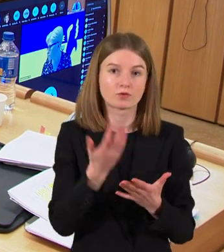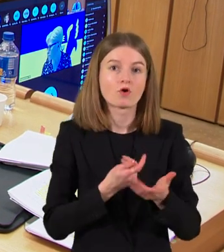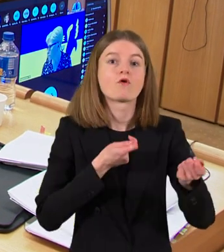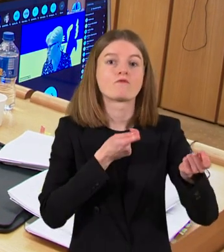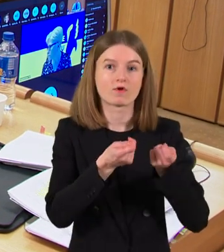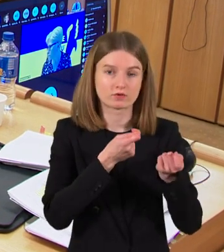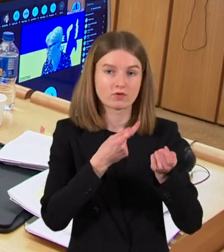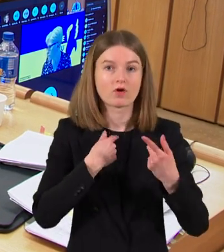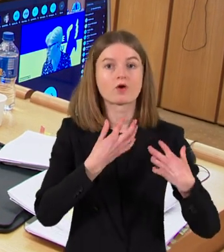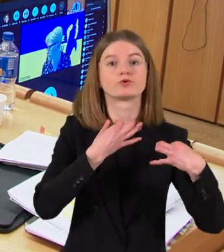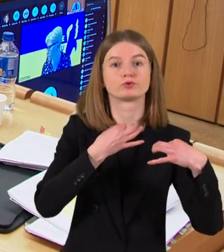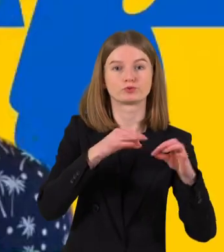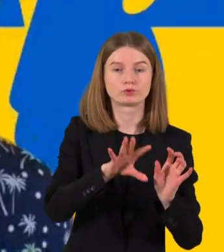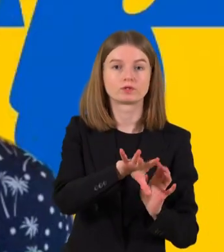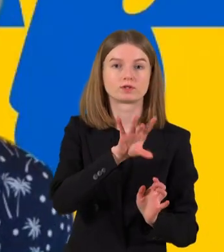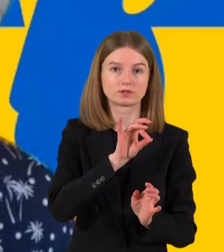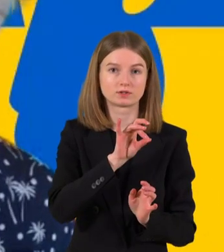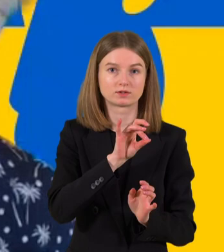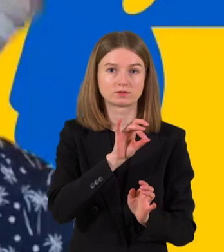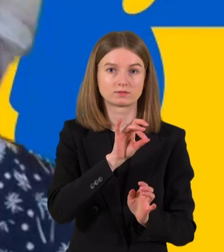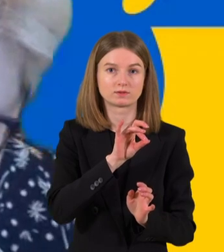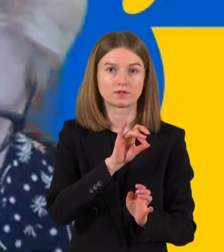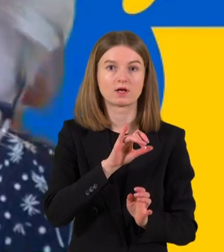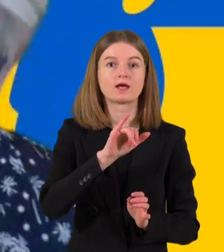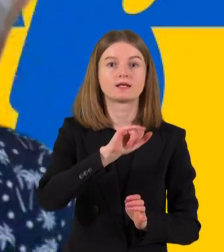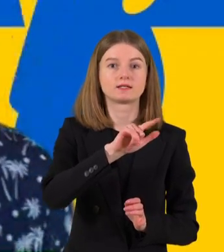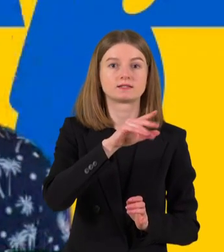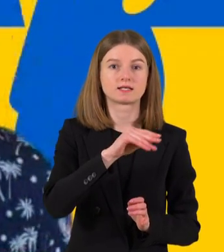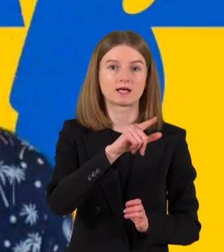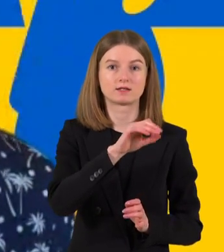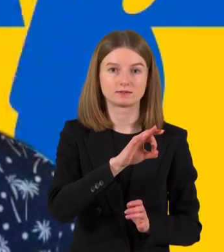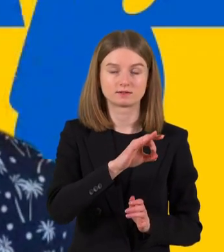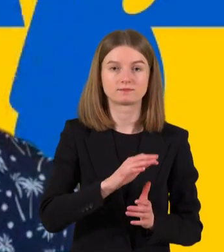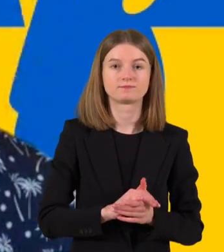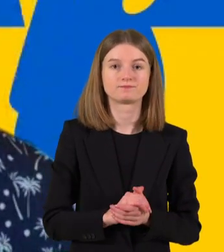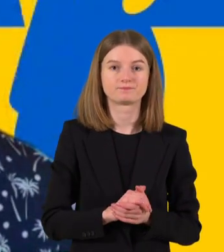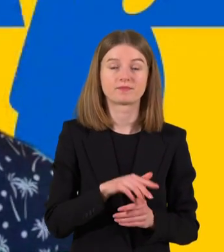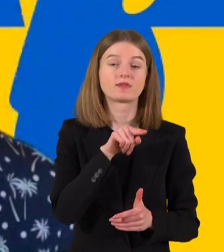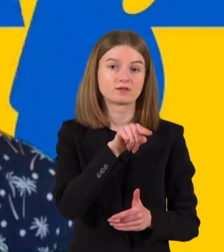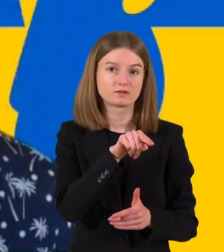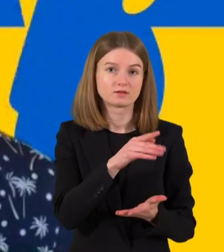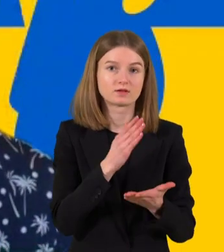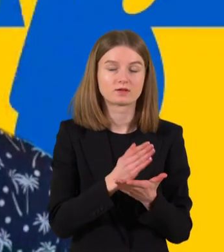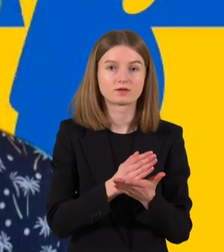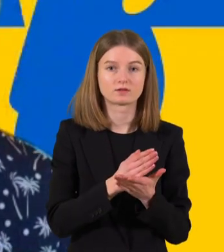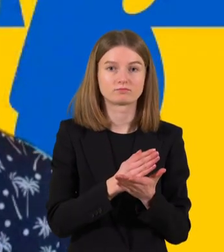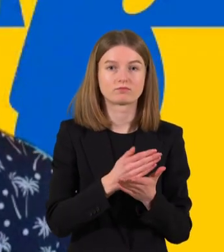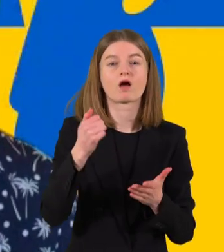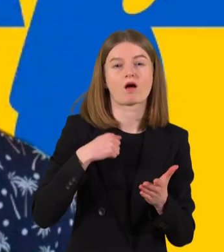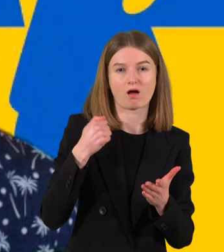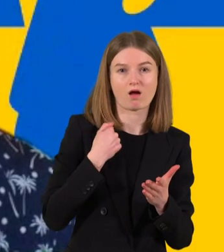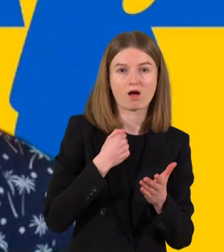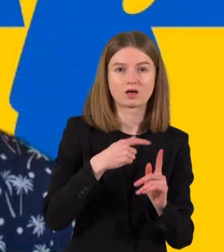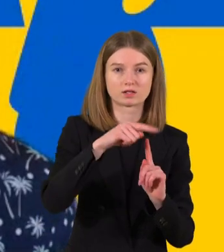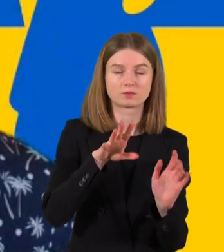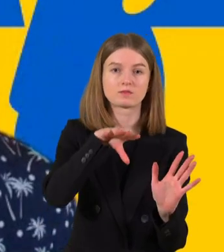vadų mano yra siūlomas skirti gerbamas pulkininkas leitenantas Linas Idzelius, kuris yra profesinės karo tarnybos